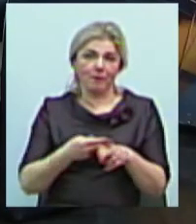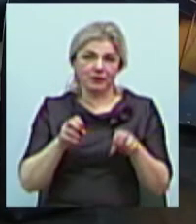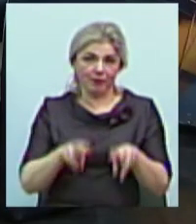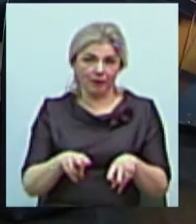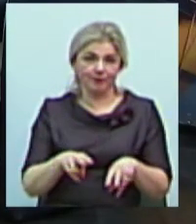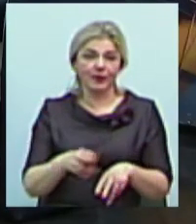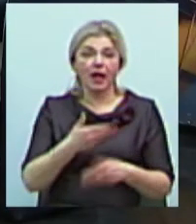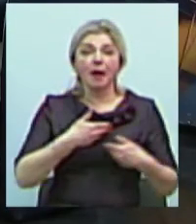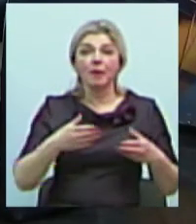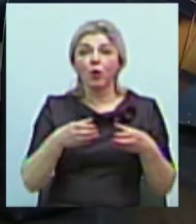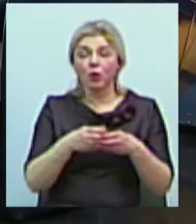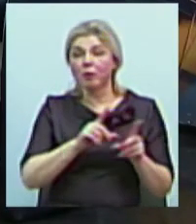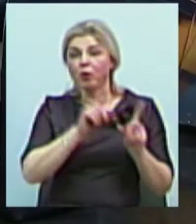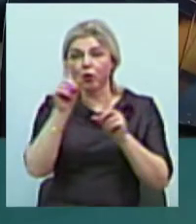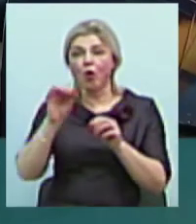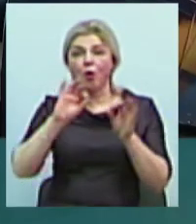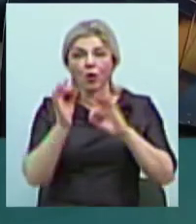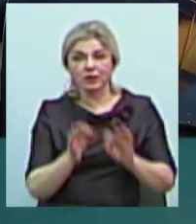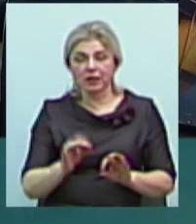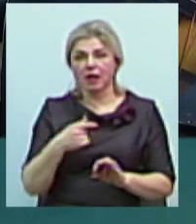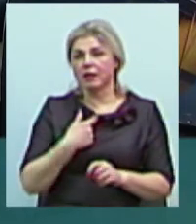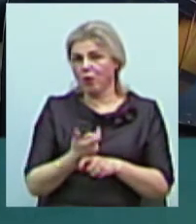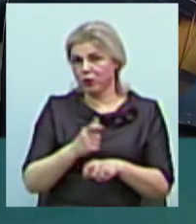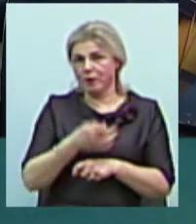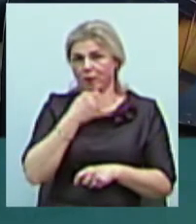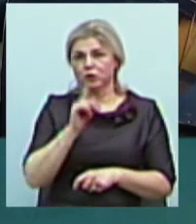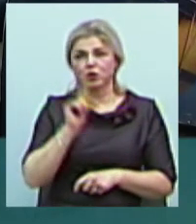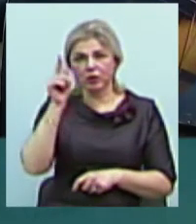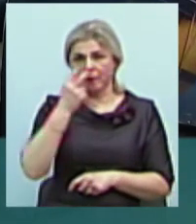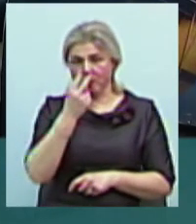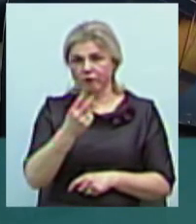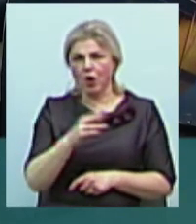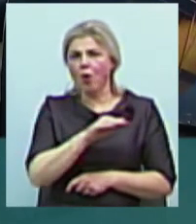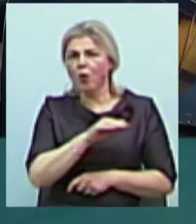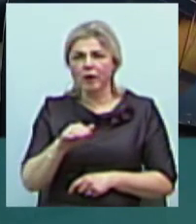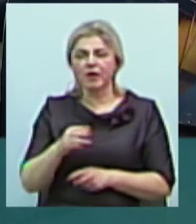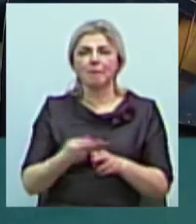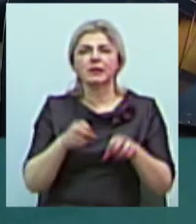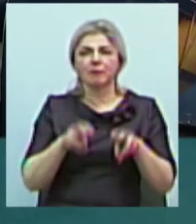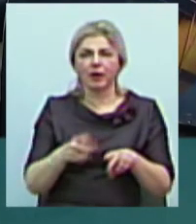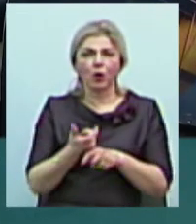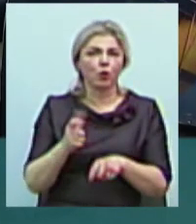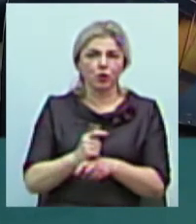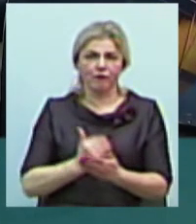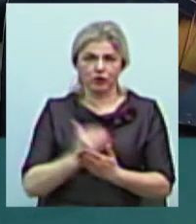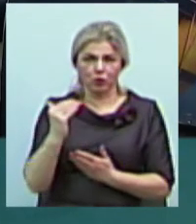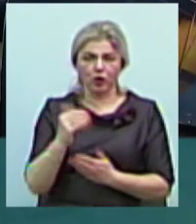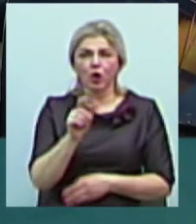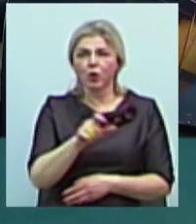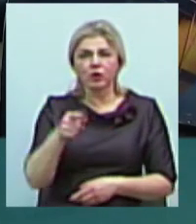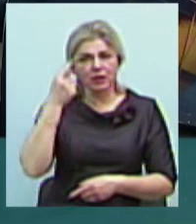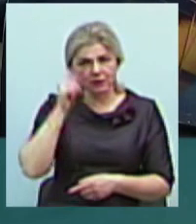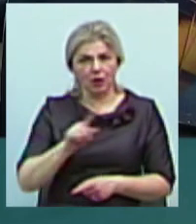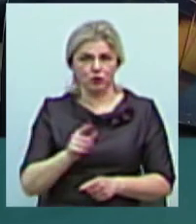були і нам дуже сподобалось те, що ми там побачили. Тобто рівень безпеки досить високий. Люди знають, що роблять. Вони